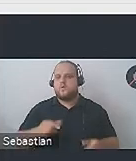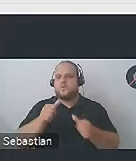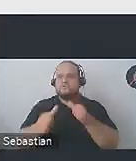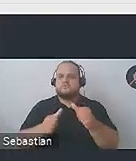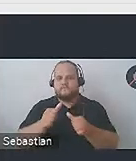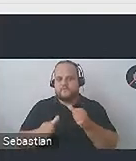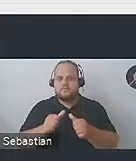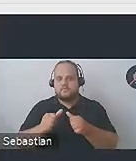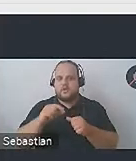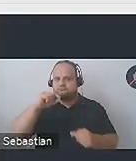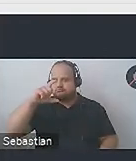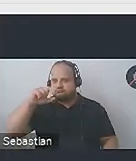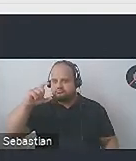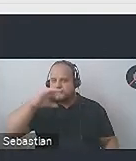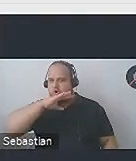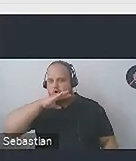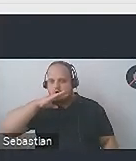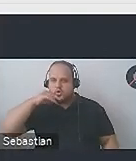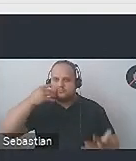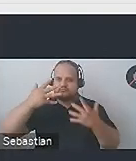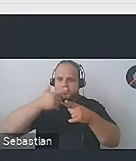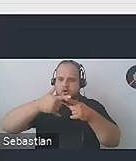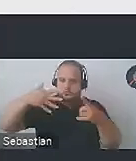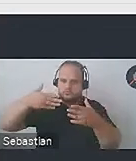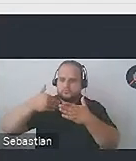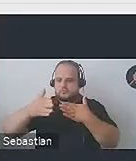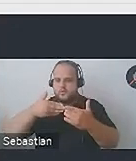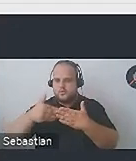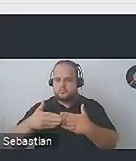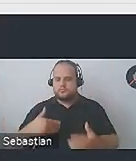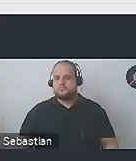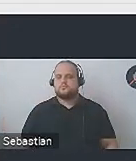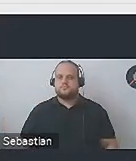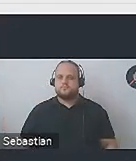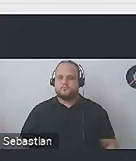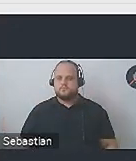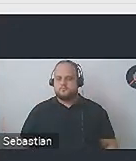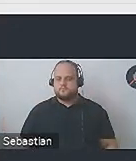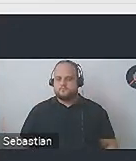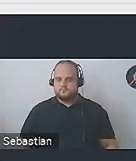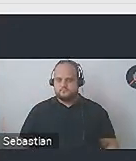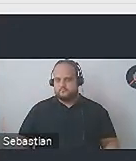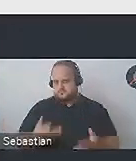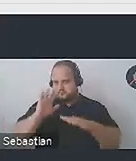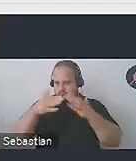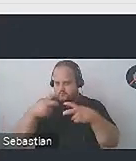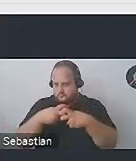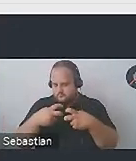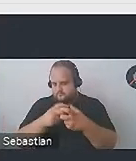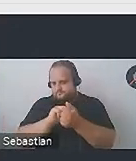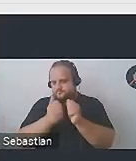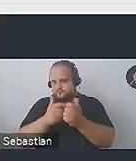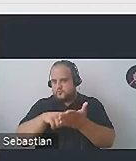Ustawienia, czcionki, koloru, kontrastu, na przykład w edytorze tekstowym, albo w przeglądarce, albo w